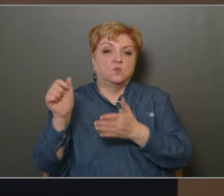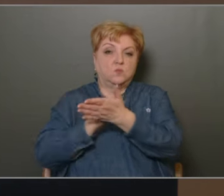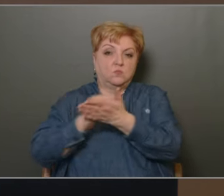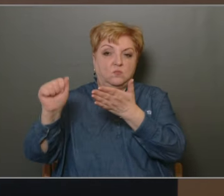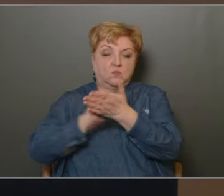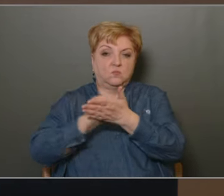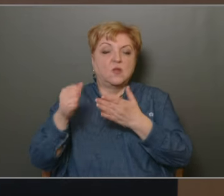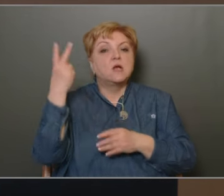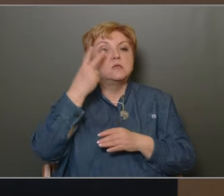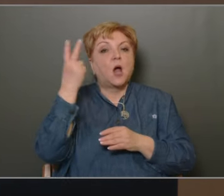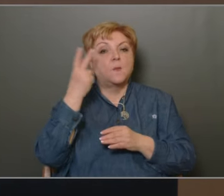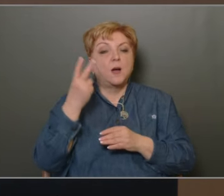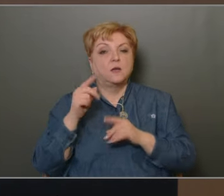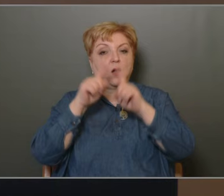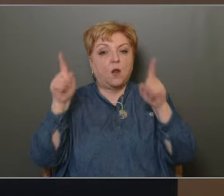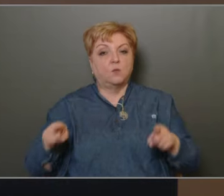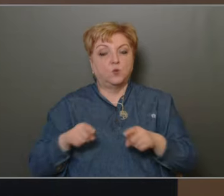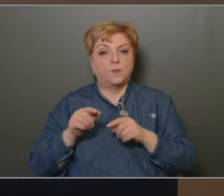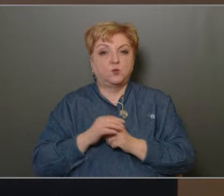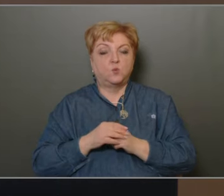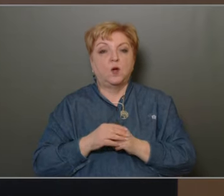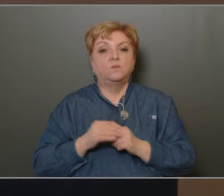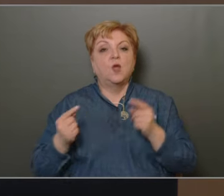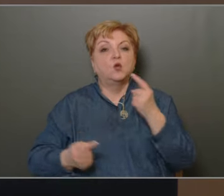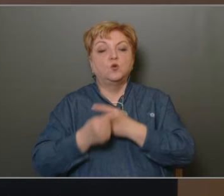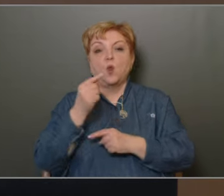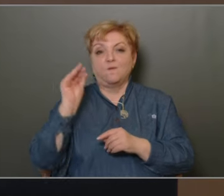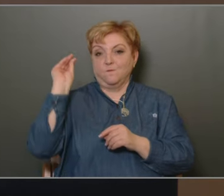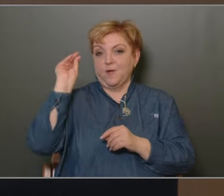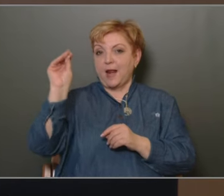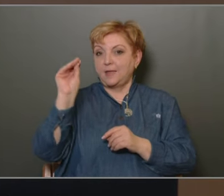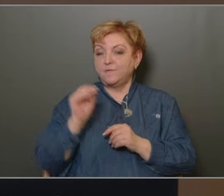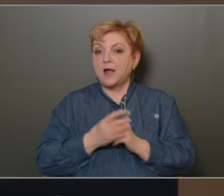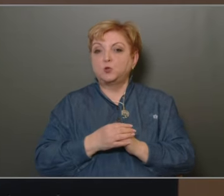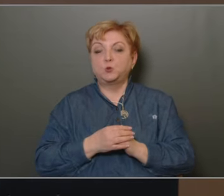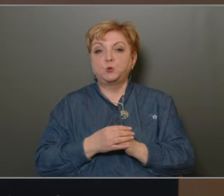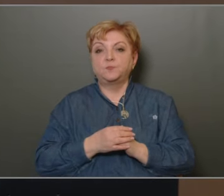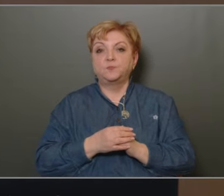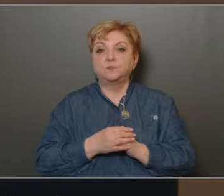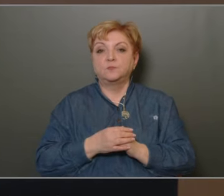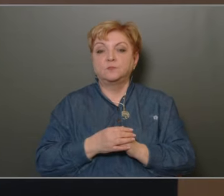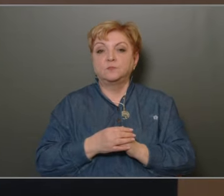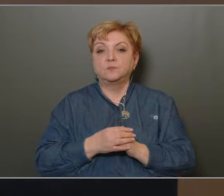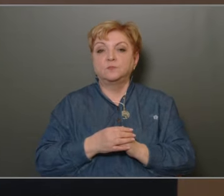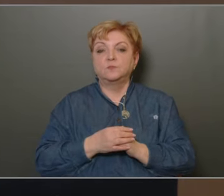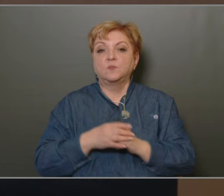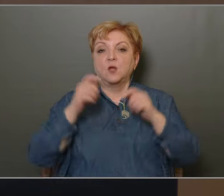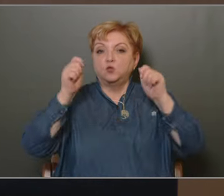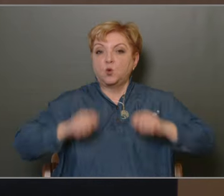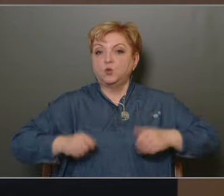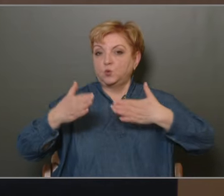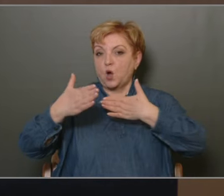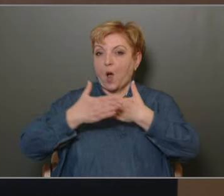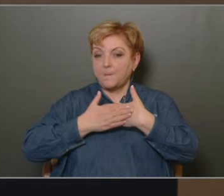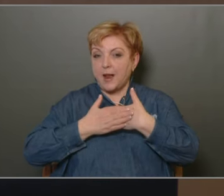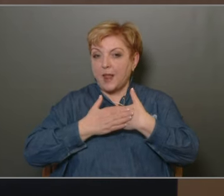törlését szakmai alapdokumentumban. Külön egy felhívással döntöttünk